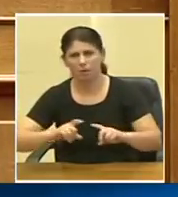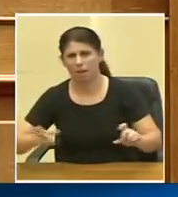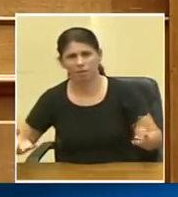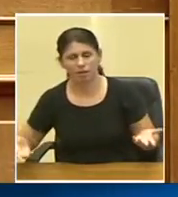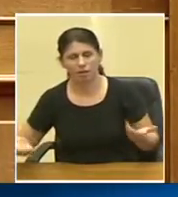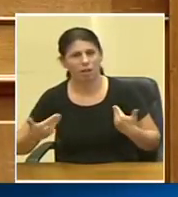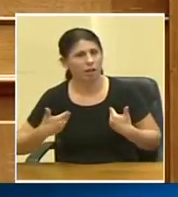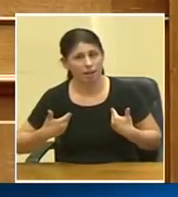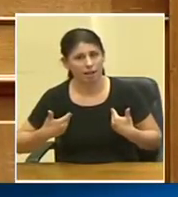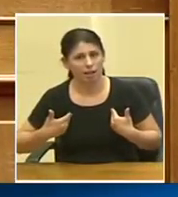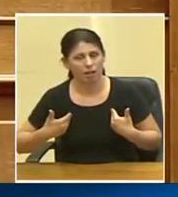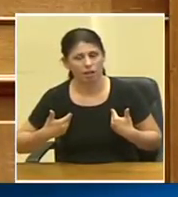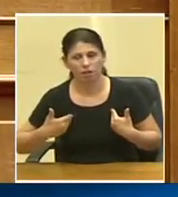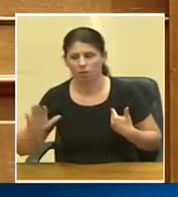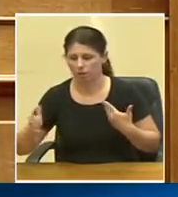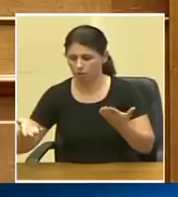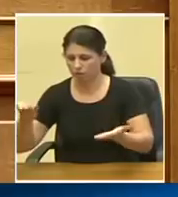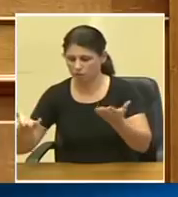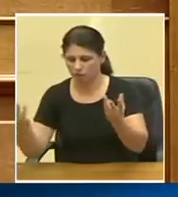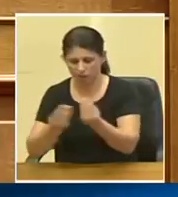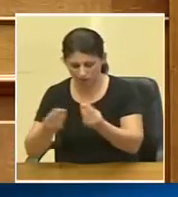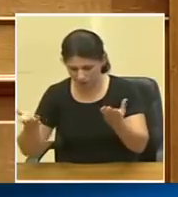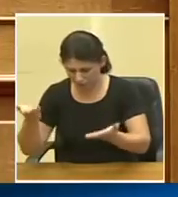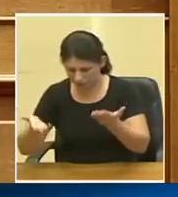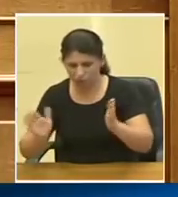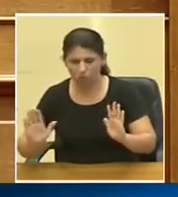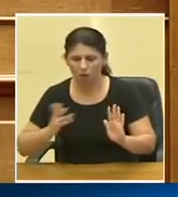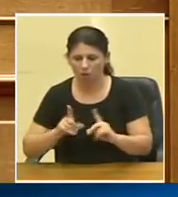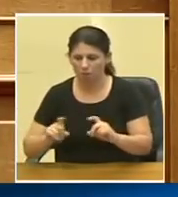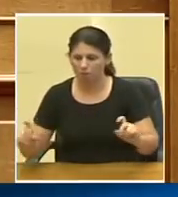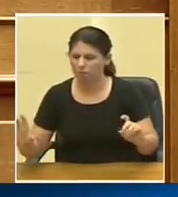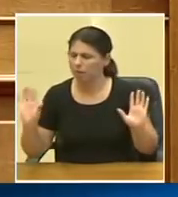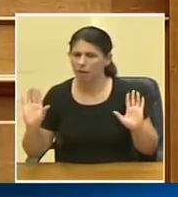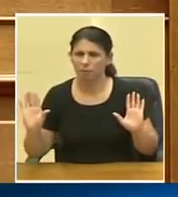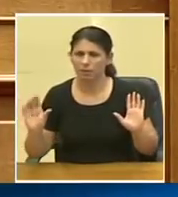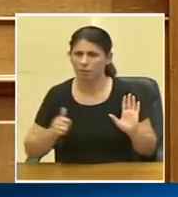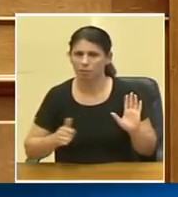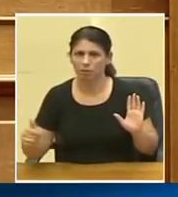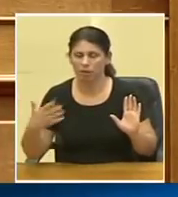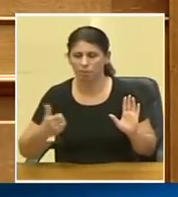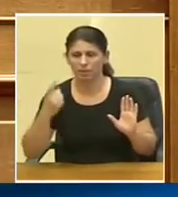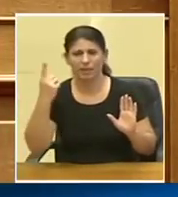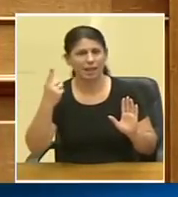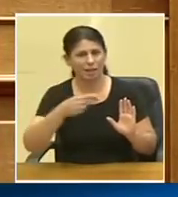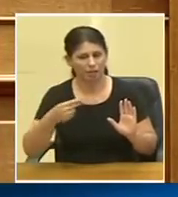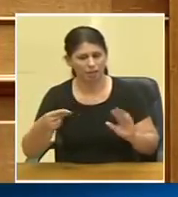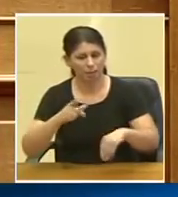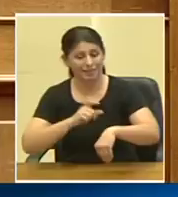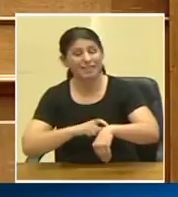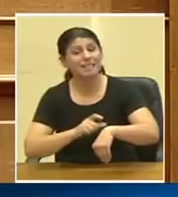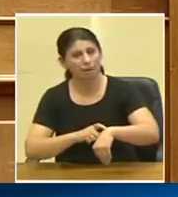εγώ δεν μπαίνω σε κανένα συμψηφισμό εγώ μου ένα πράγμα θα πω μόνο δεν θα πω σε κανένα συμψηφισμό υπήρχε ένα θέμα του timing από ό,τι